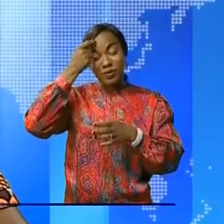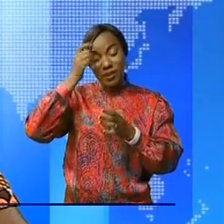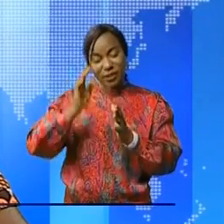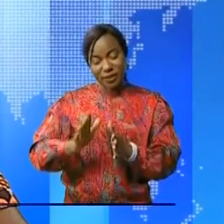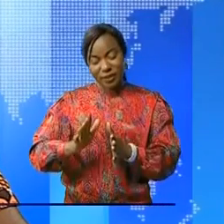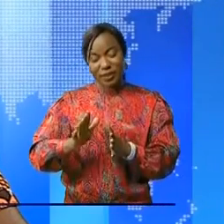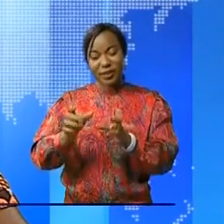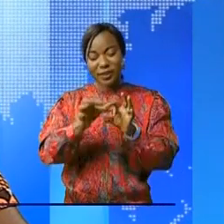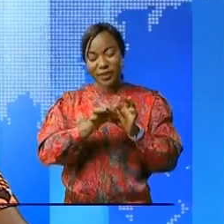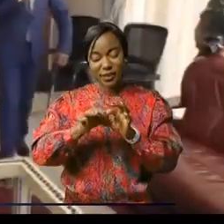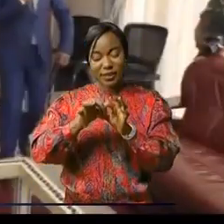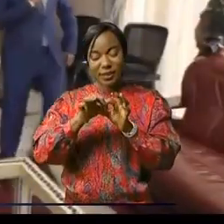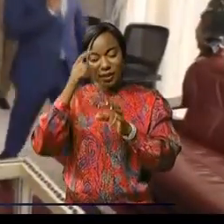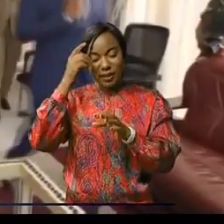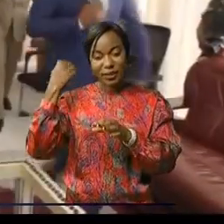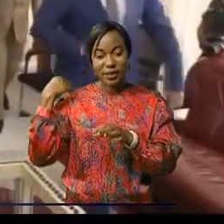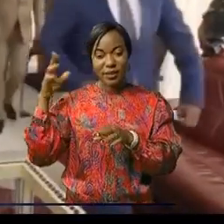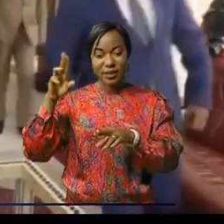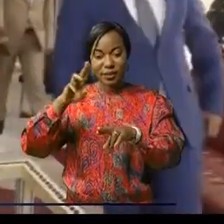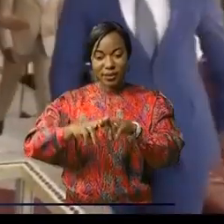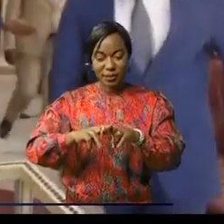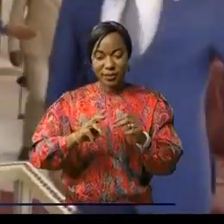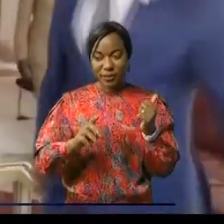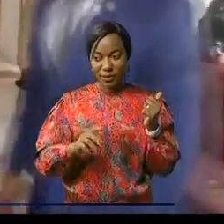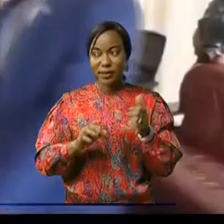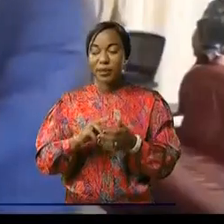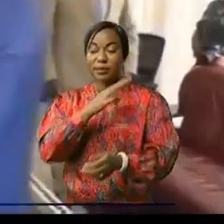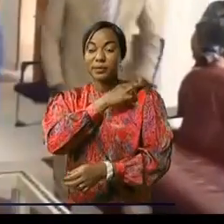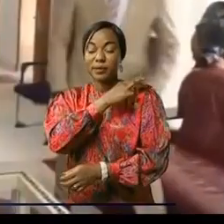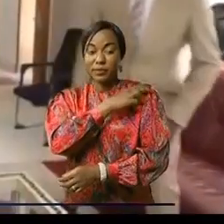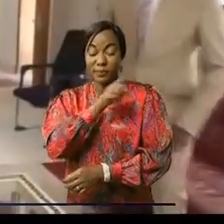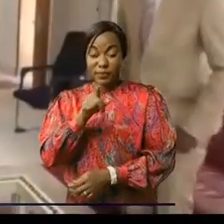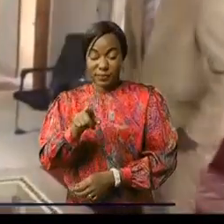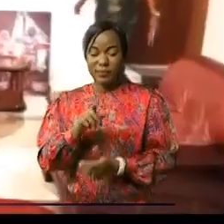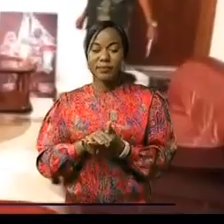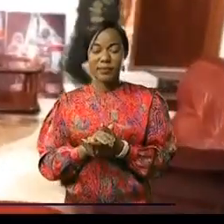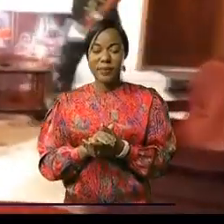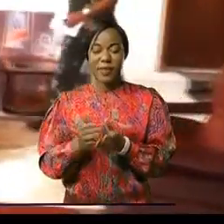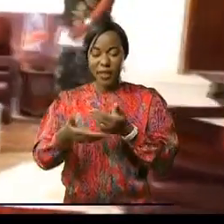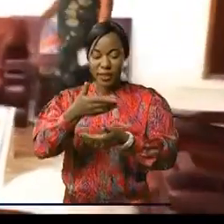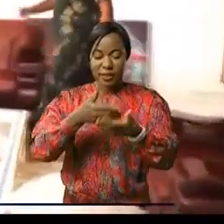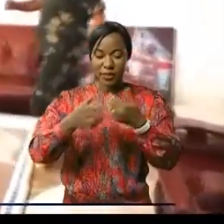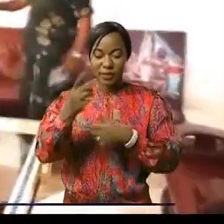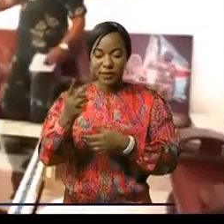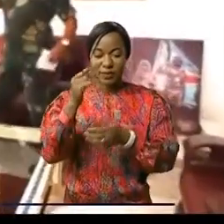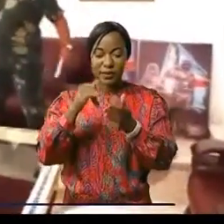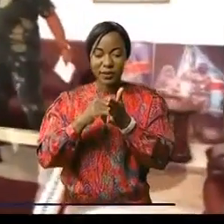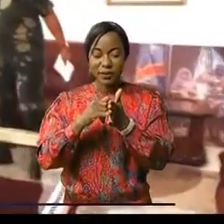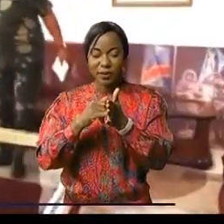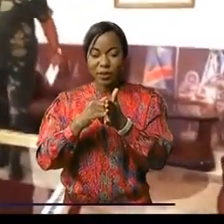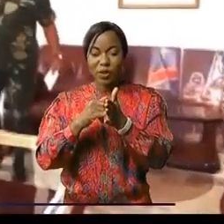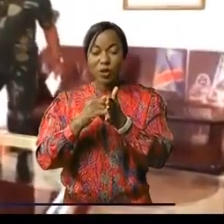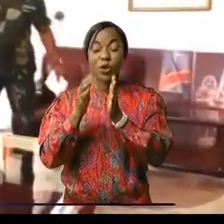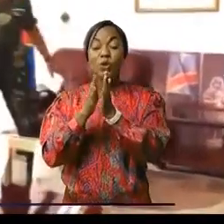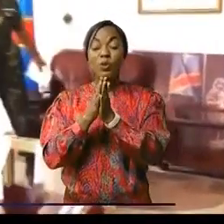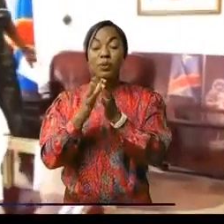sièges. Le chef de l'exécutif du Nord-Kivu, le lieutenant général Konstantin Makongwa, a échangé ce 26 octobre avec